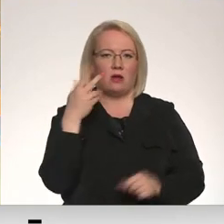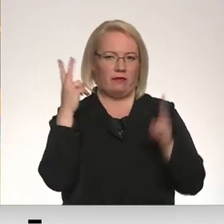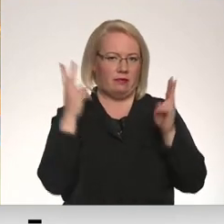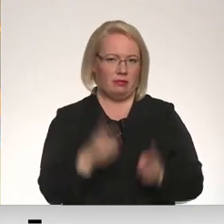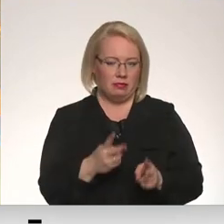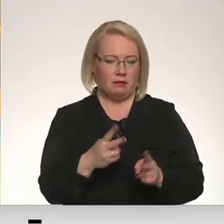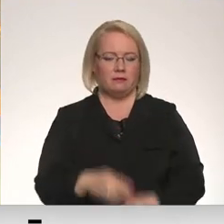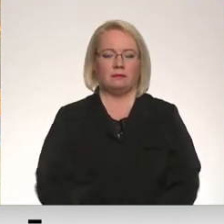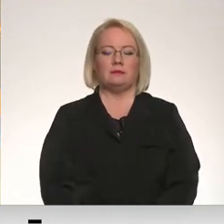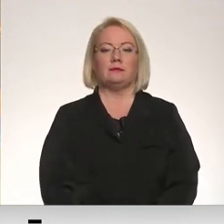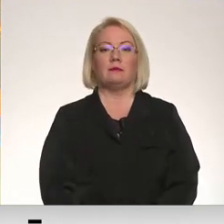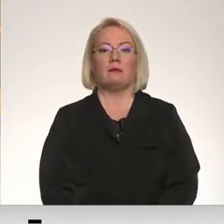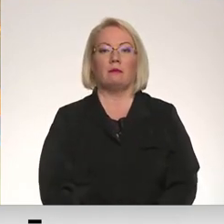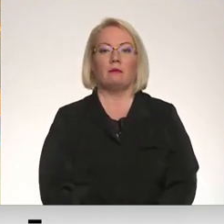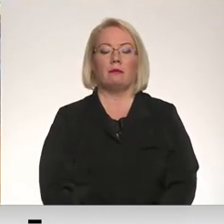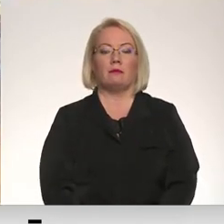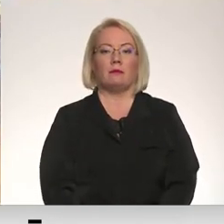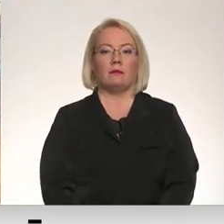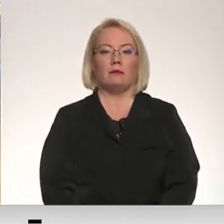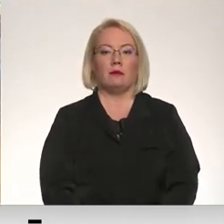plašāk par to stāsta Dāvids Freidenfelts.